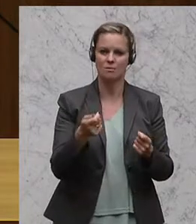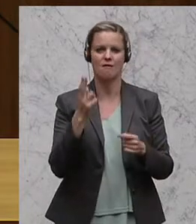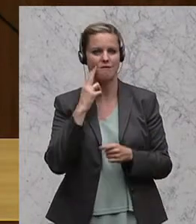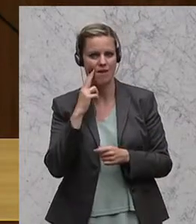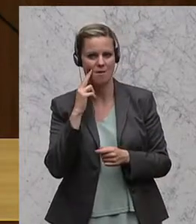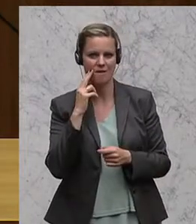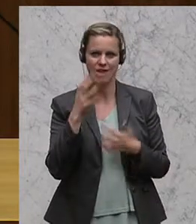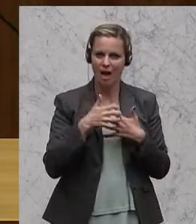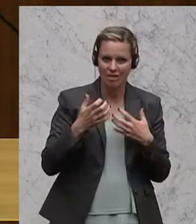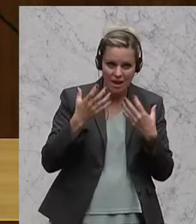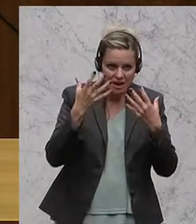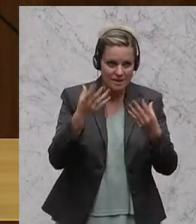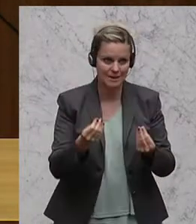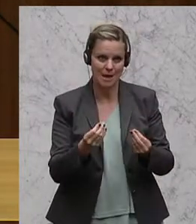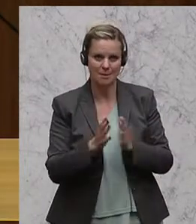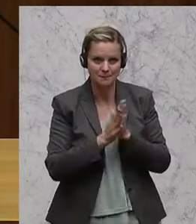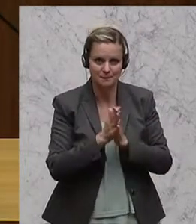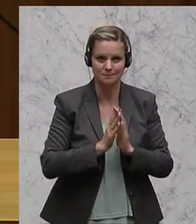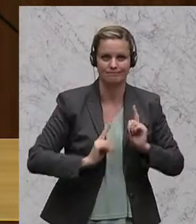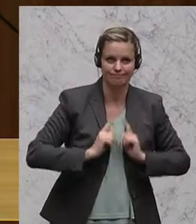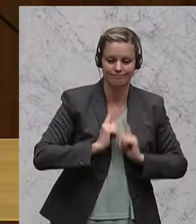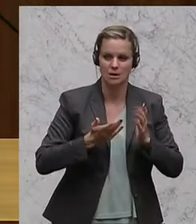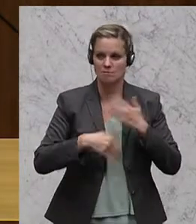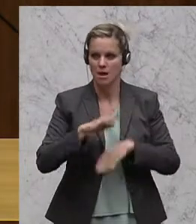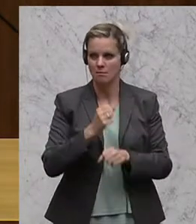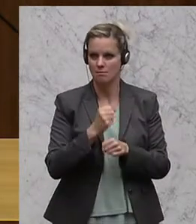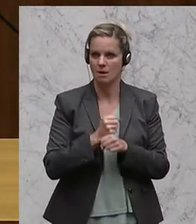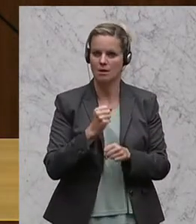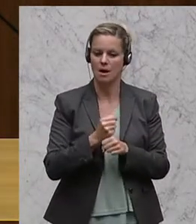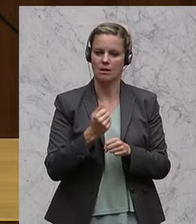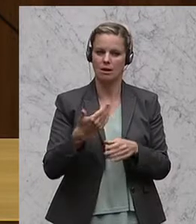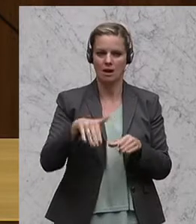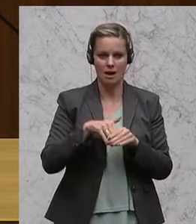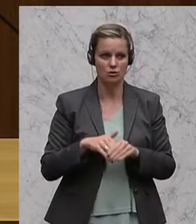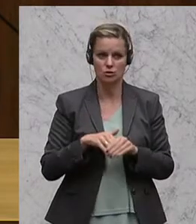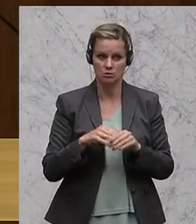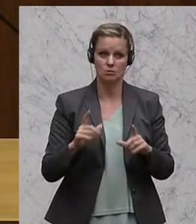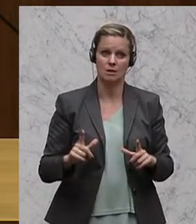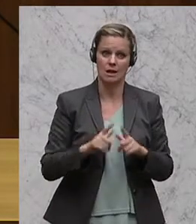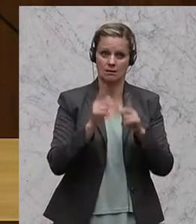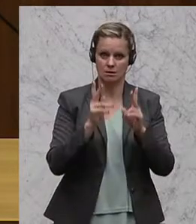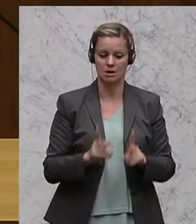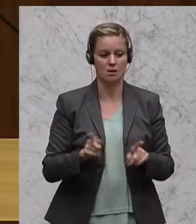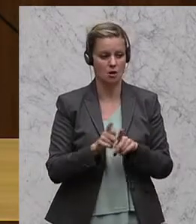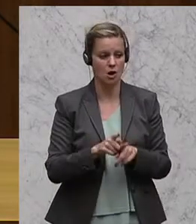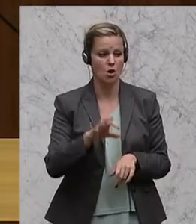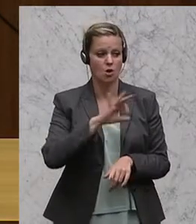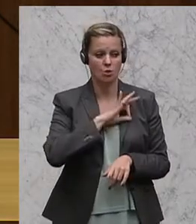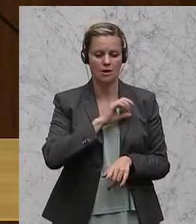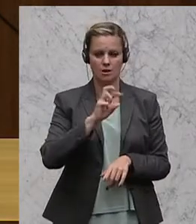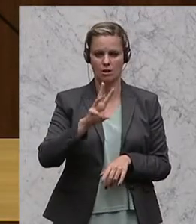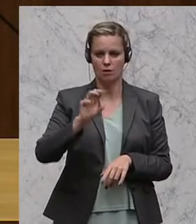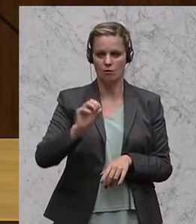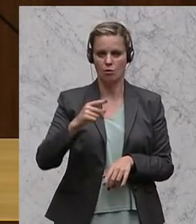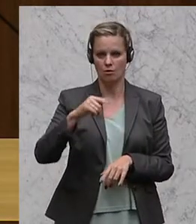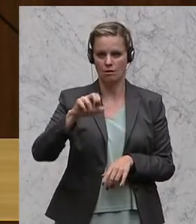Anreize geben, dass sich die Firmen mehr Mitarbeiterinnen und Mitarbeiter wieder leisten können. Und Herr Kollege Wöginger, du hast es ja